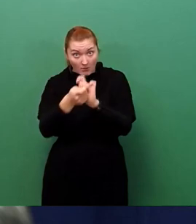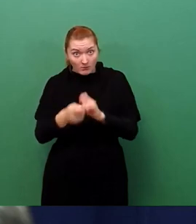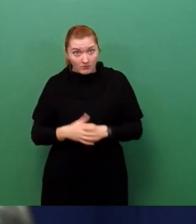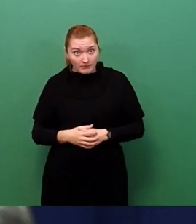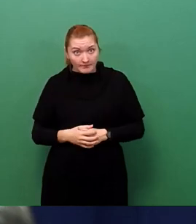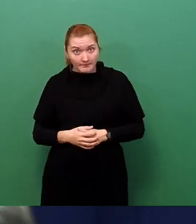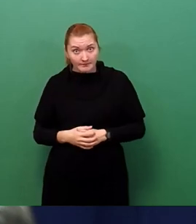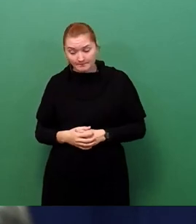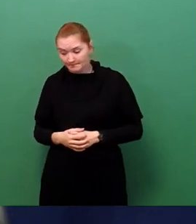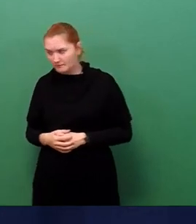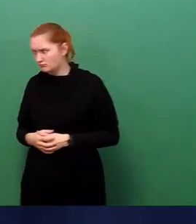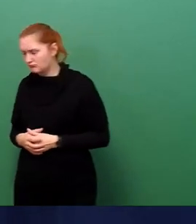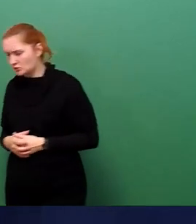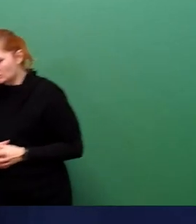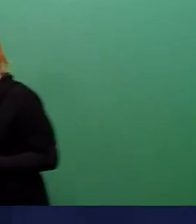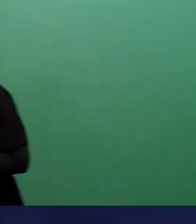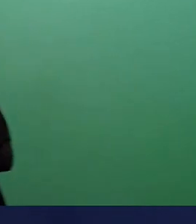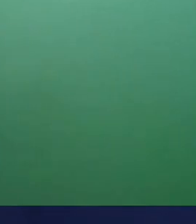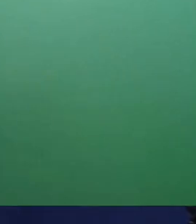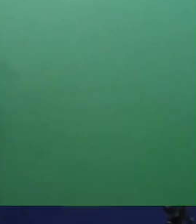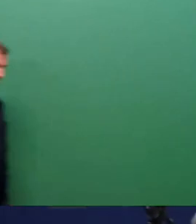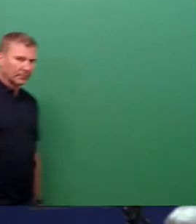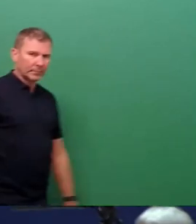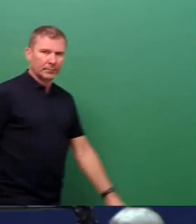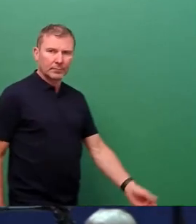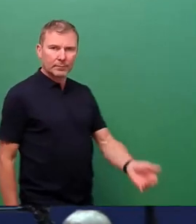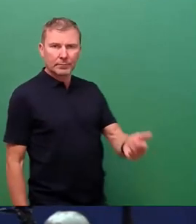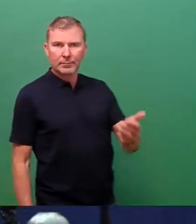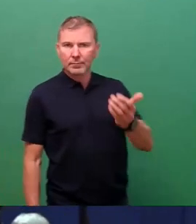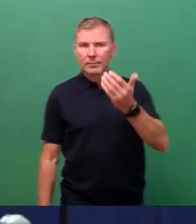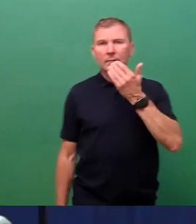Vielen Dank, Frau Arnert. Die Beantwortung übernimmt Herr Bürgermeister Kühn.